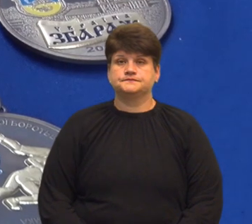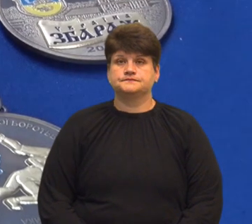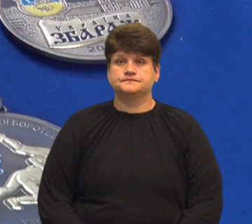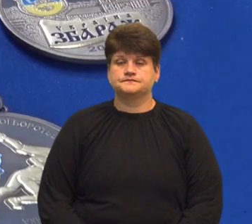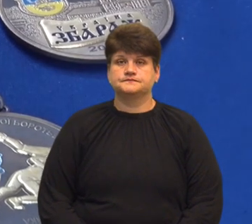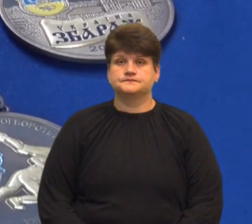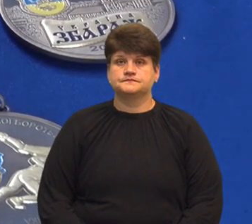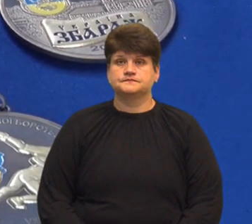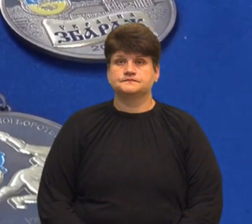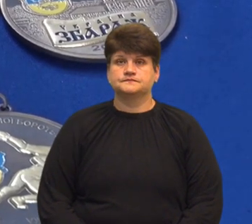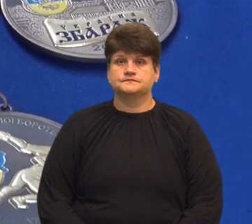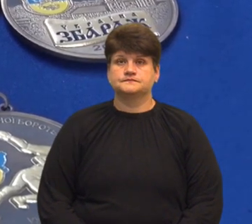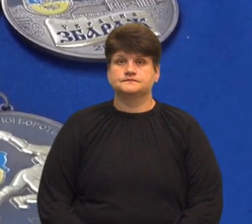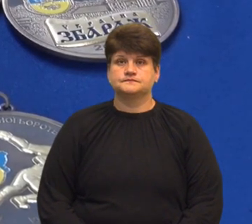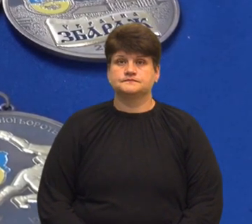Тернопільщина.